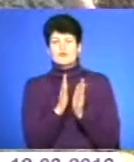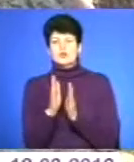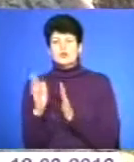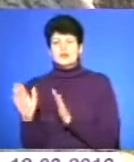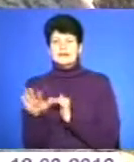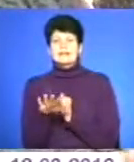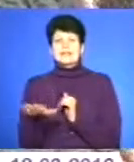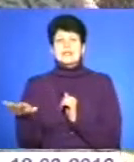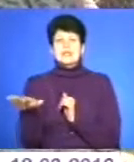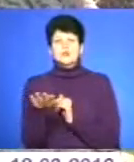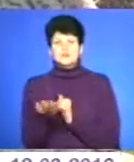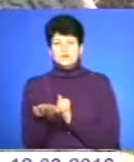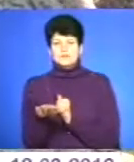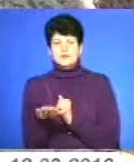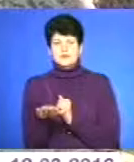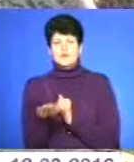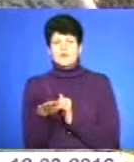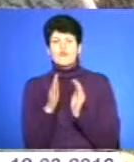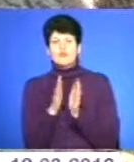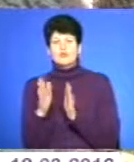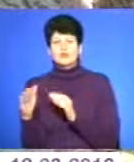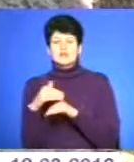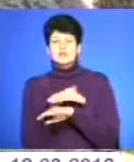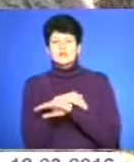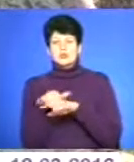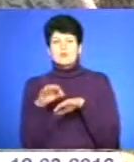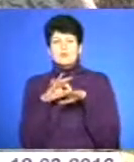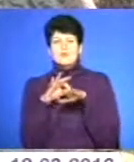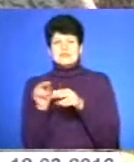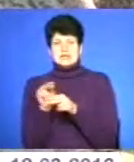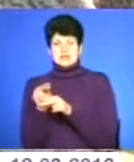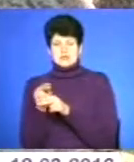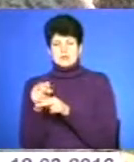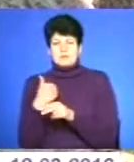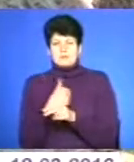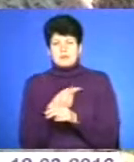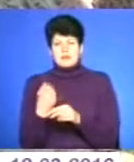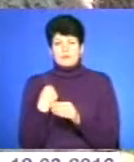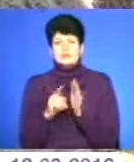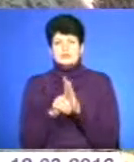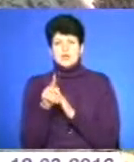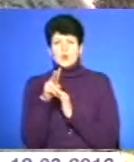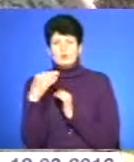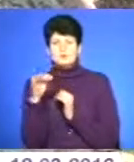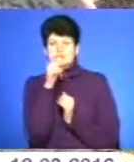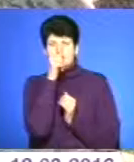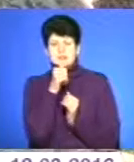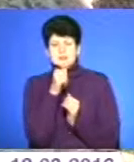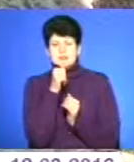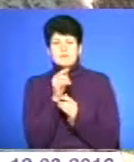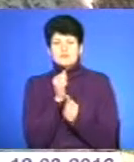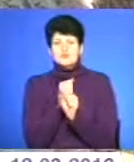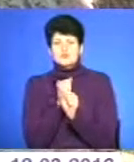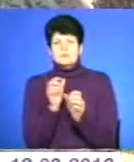територію, порядкувати вулицю, провести відповідний ремонт. Ми, починаючи вже з лютого місяця, працюємо в